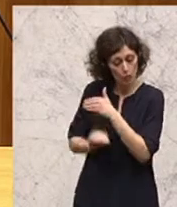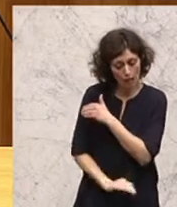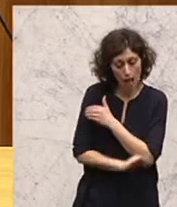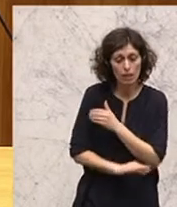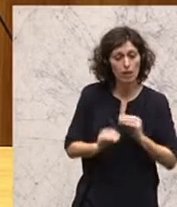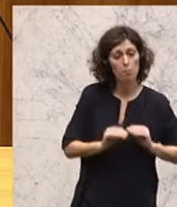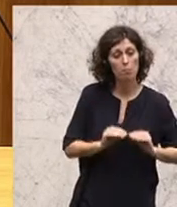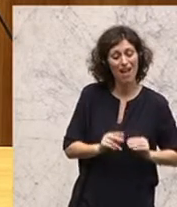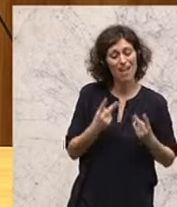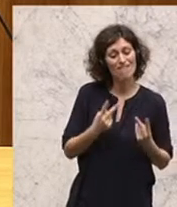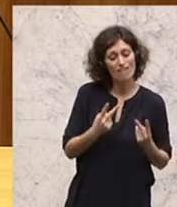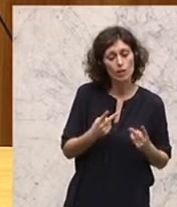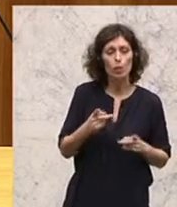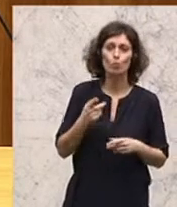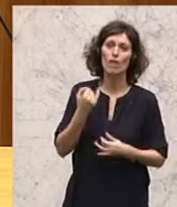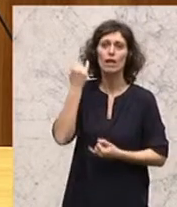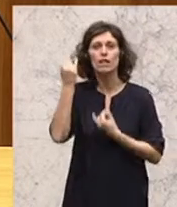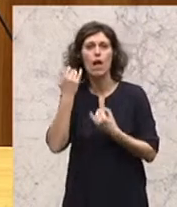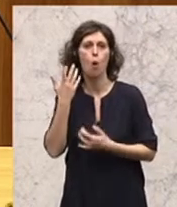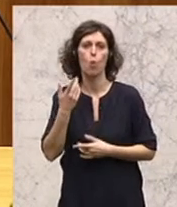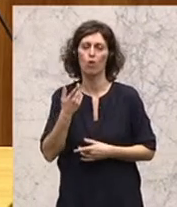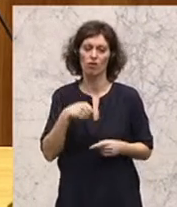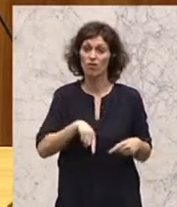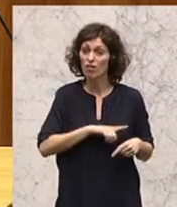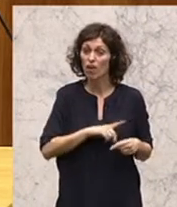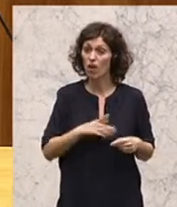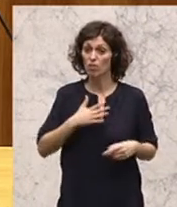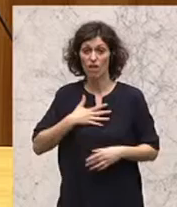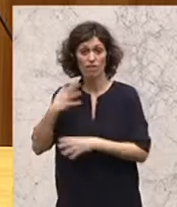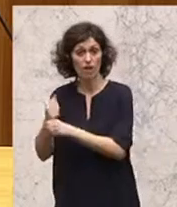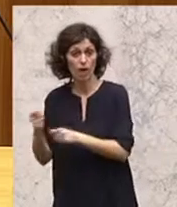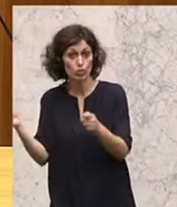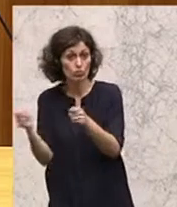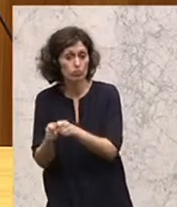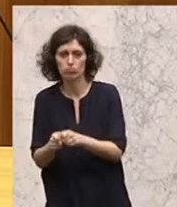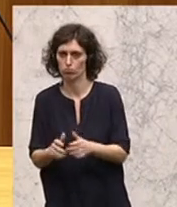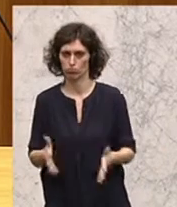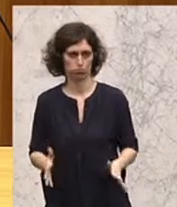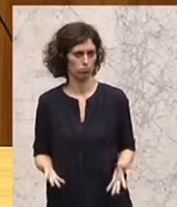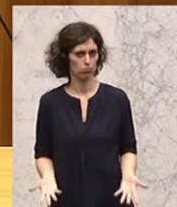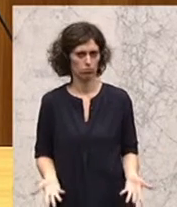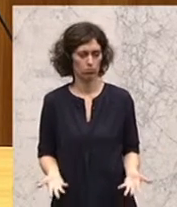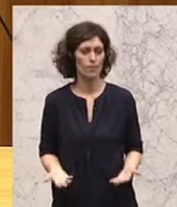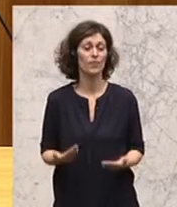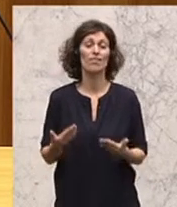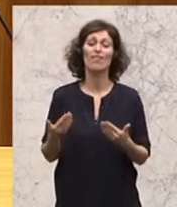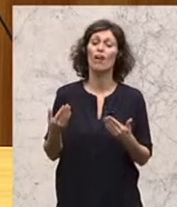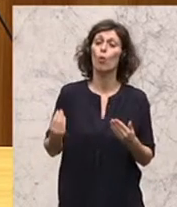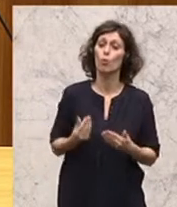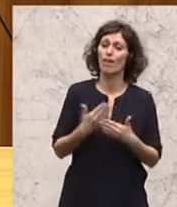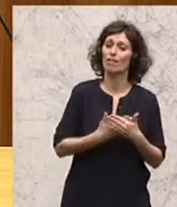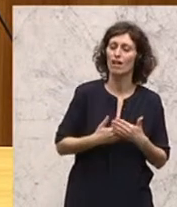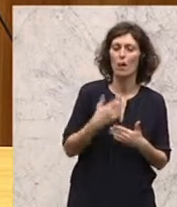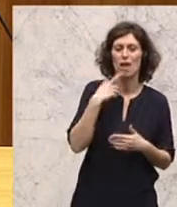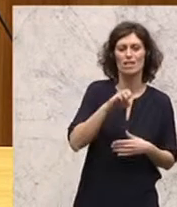Kinderwerte und eine Ideologie, die nicht mit unserer Verfassung übereinstimmt. Dahinter stecken vor